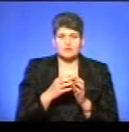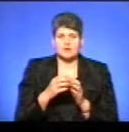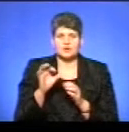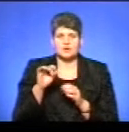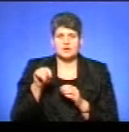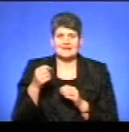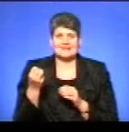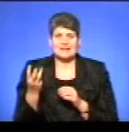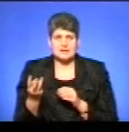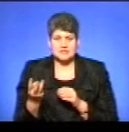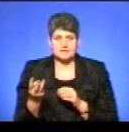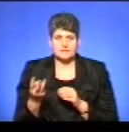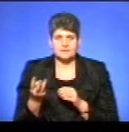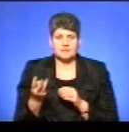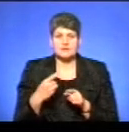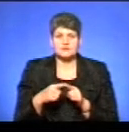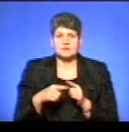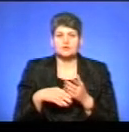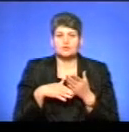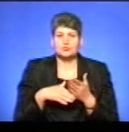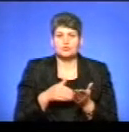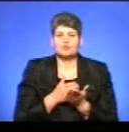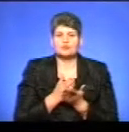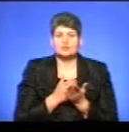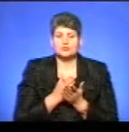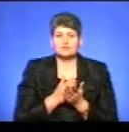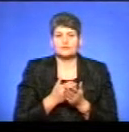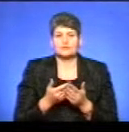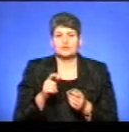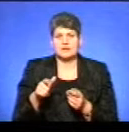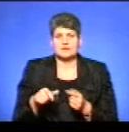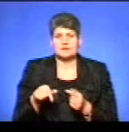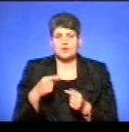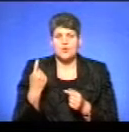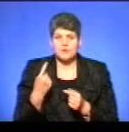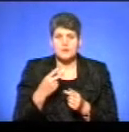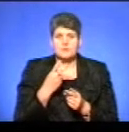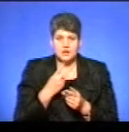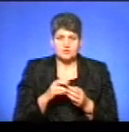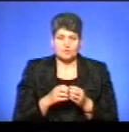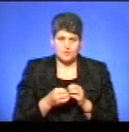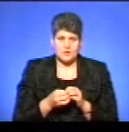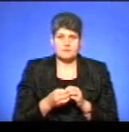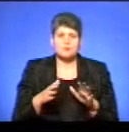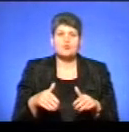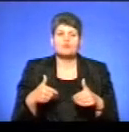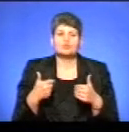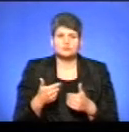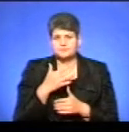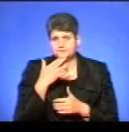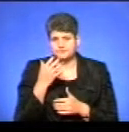,13. І естрену допомогу обслуговує жителів цієї області, ми цю проблему бачимо, і пропонуємо